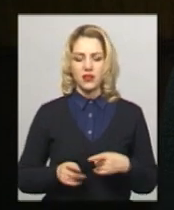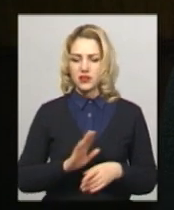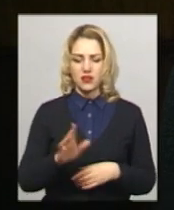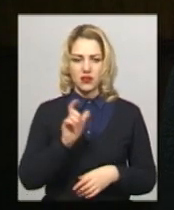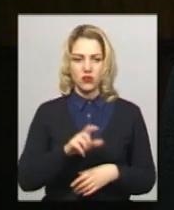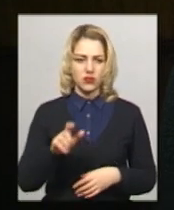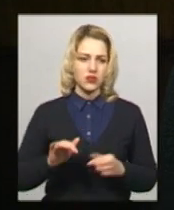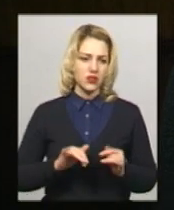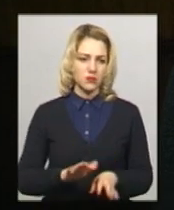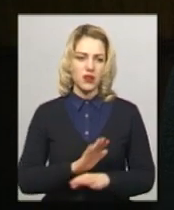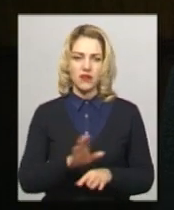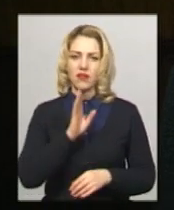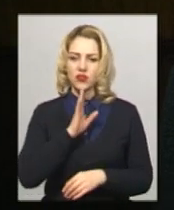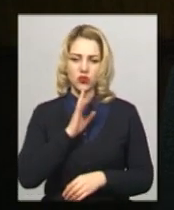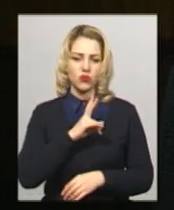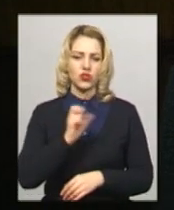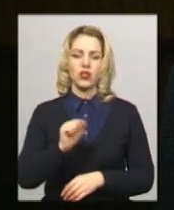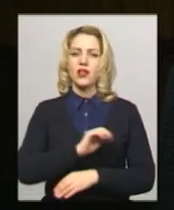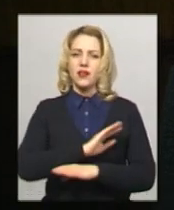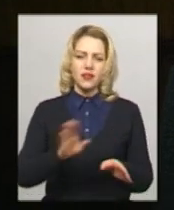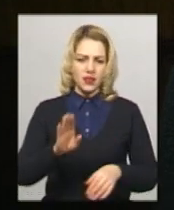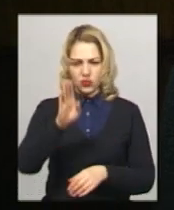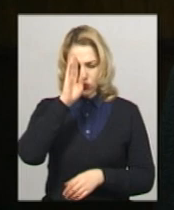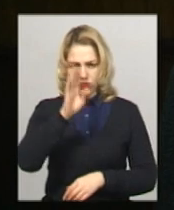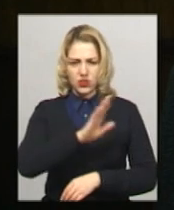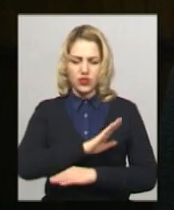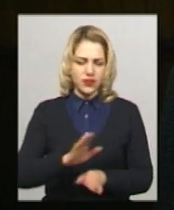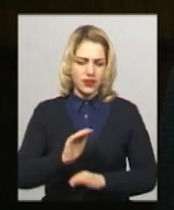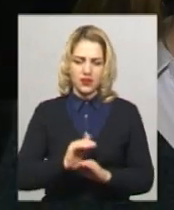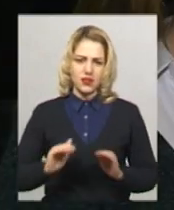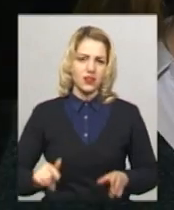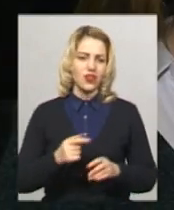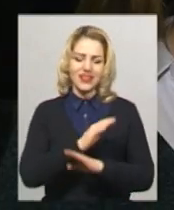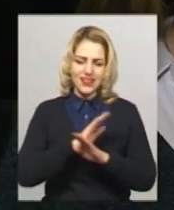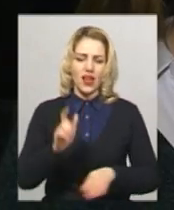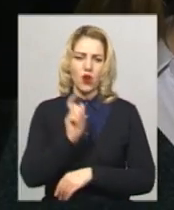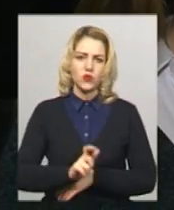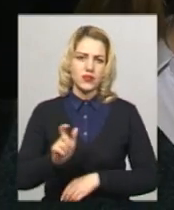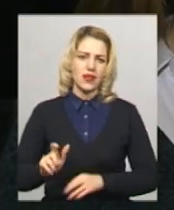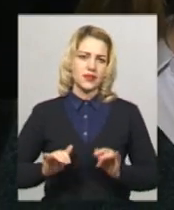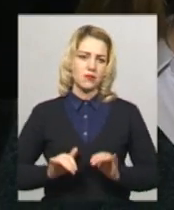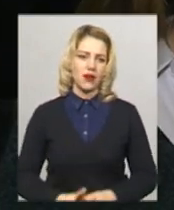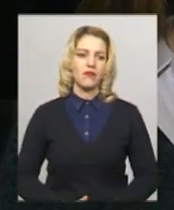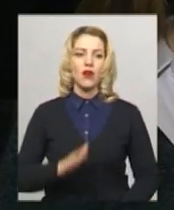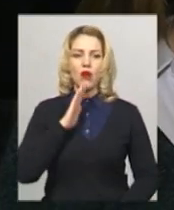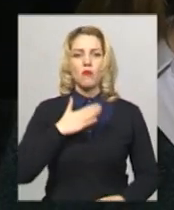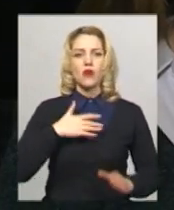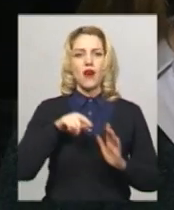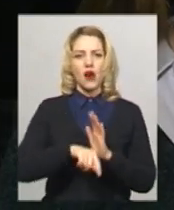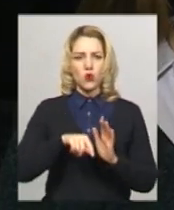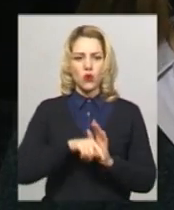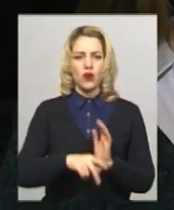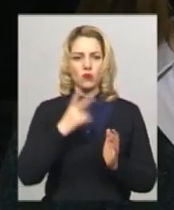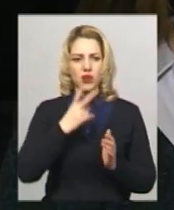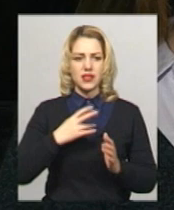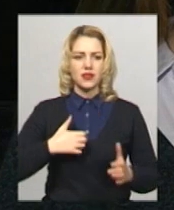справа. Не жіноча, не чоловіча, не дитяча. Це не людська справа. Моя роль – показати ті